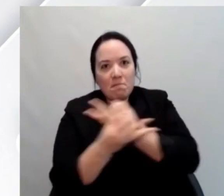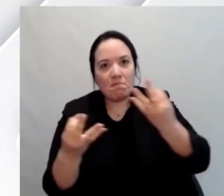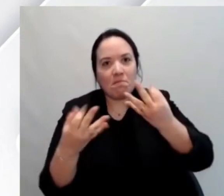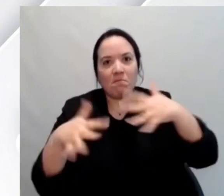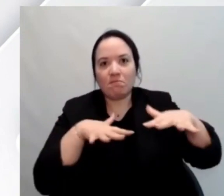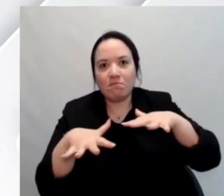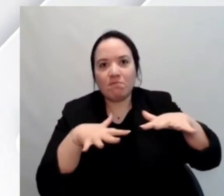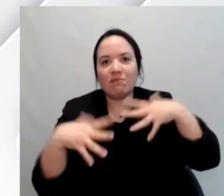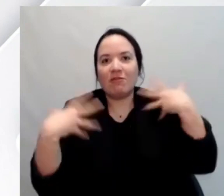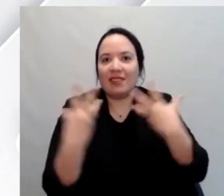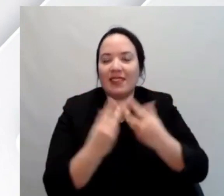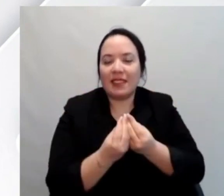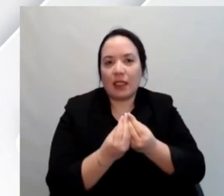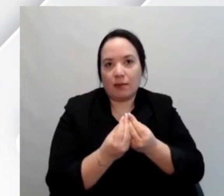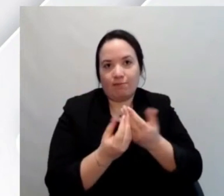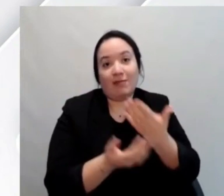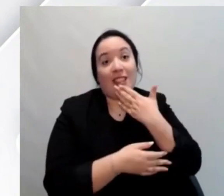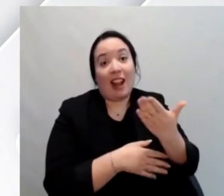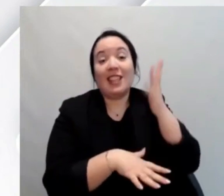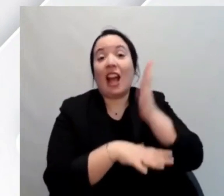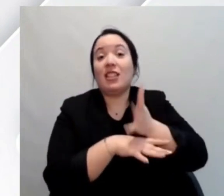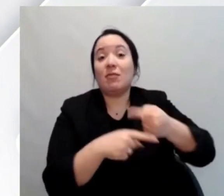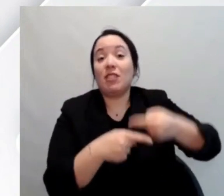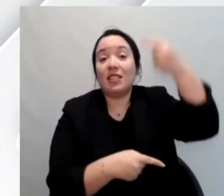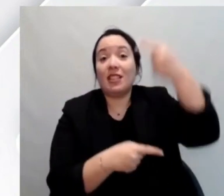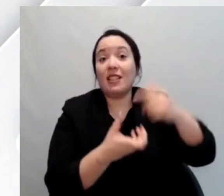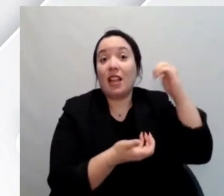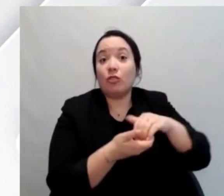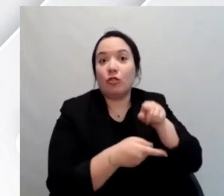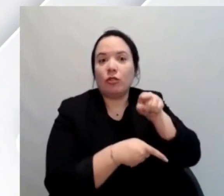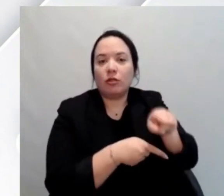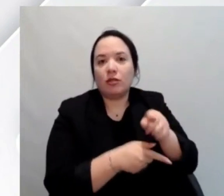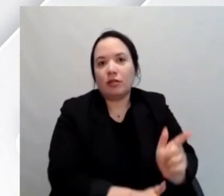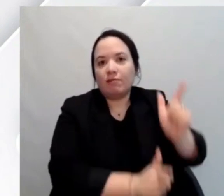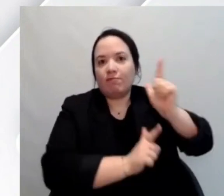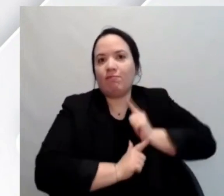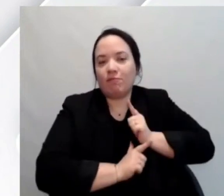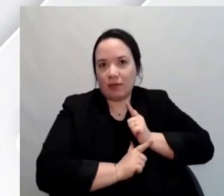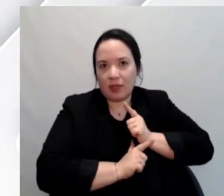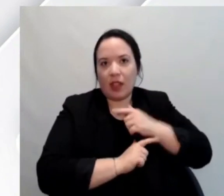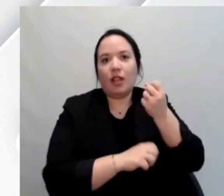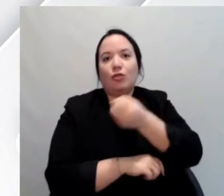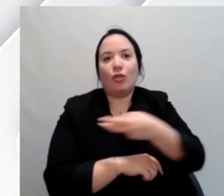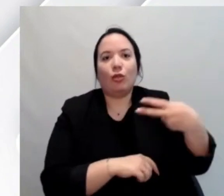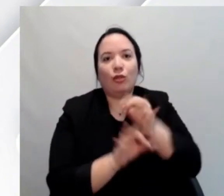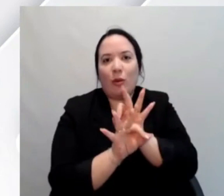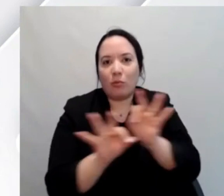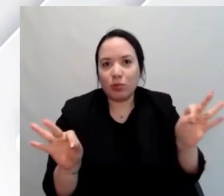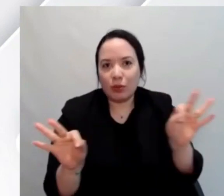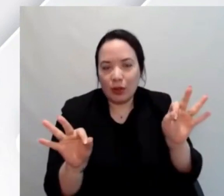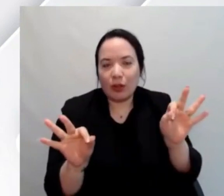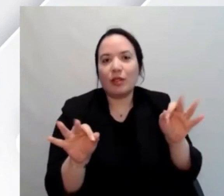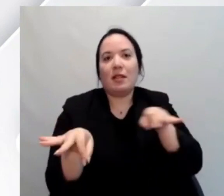soprattutto Accessibility Days che ci ha garantito un supporto con la sottotitolazione, con